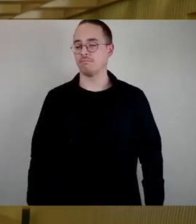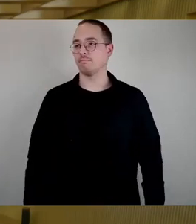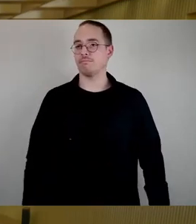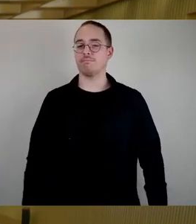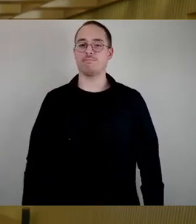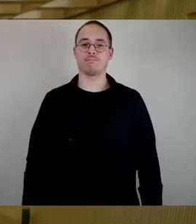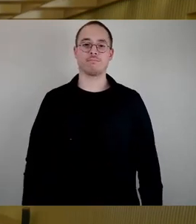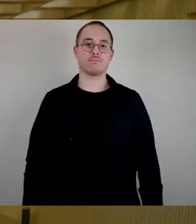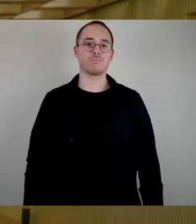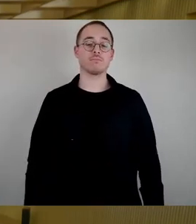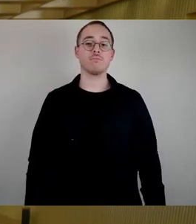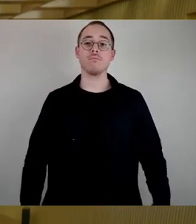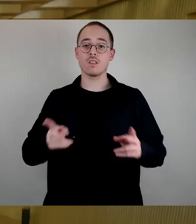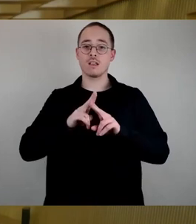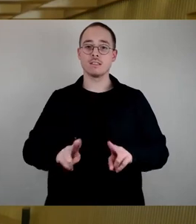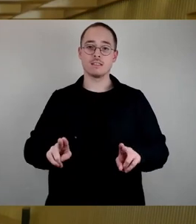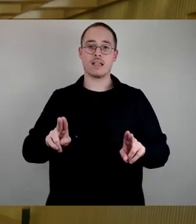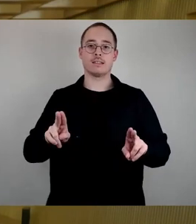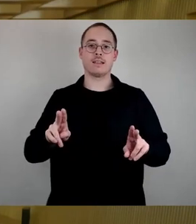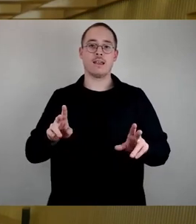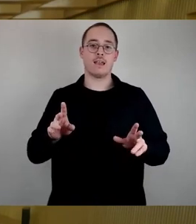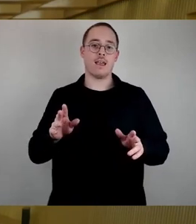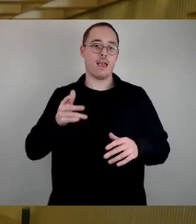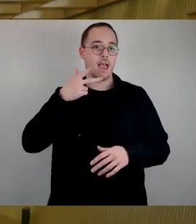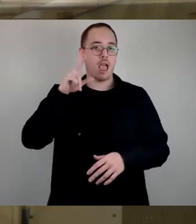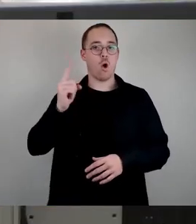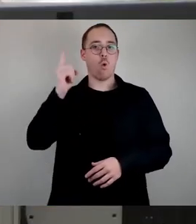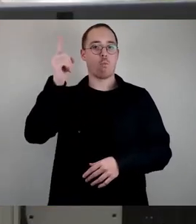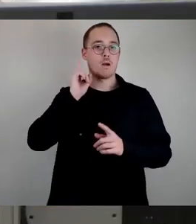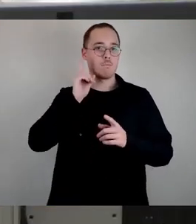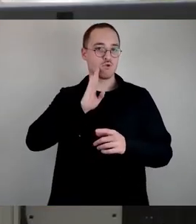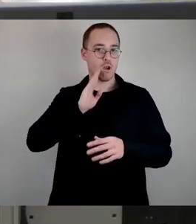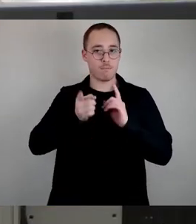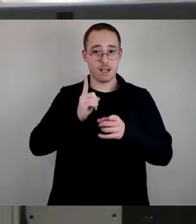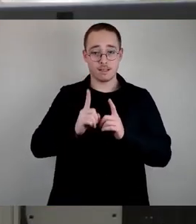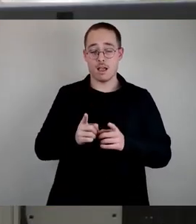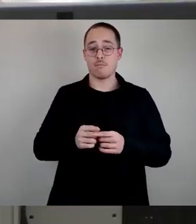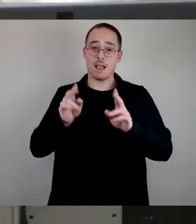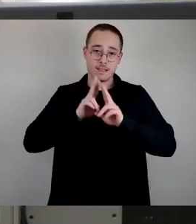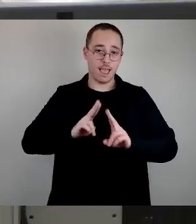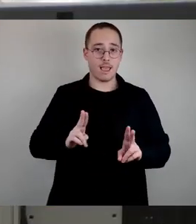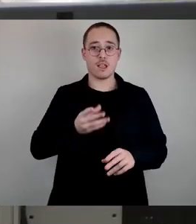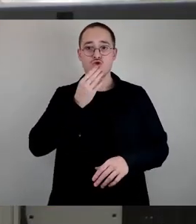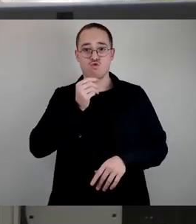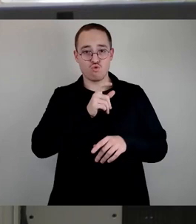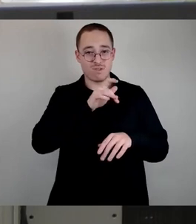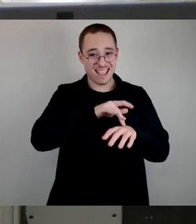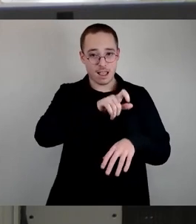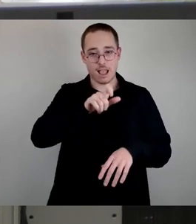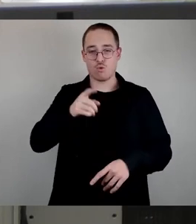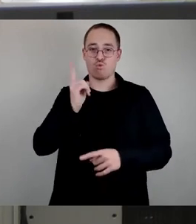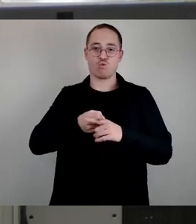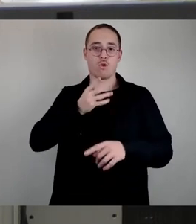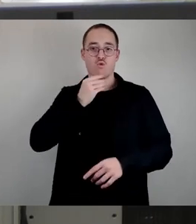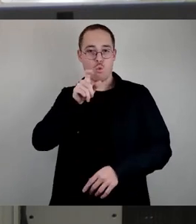Sehr geehrter Herr Oberbürgermeister, sehr geehrte Jüdinnen und Juden, liebe Kolleginnen hier